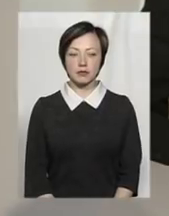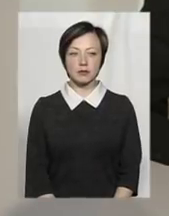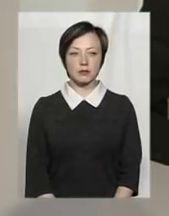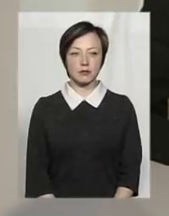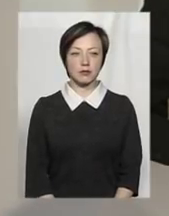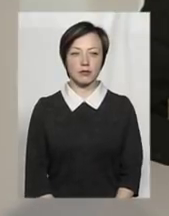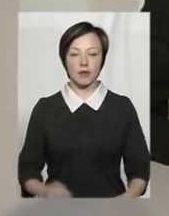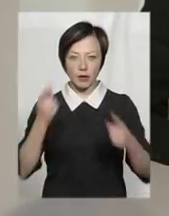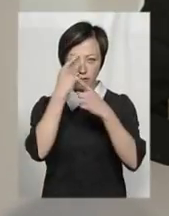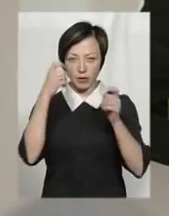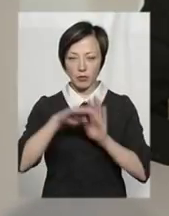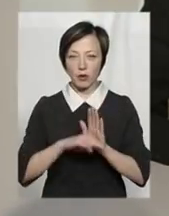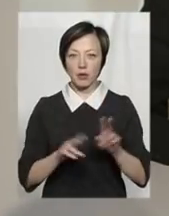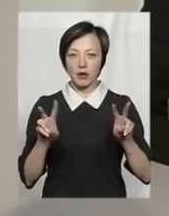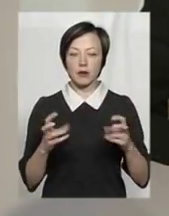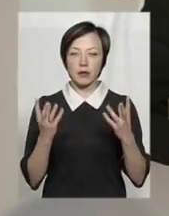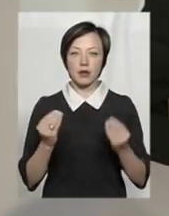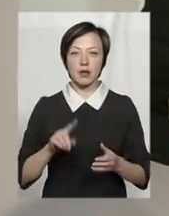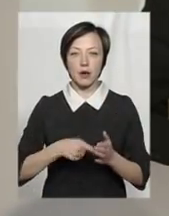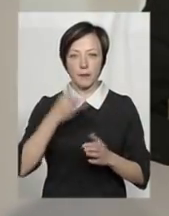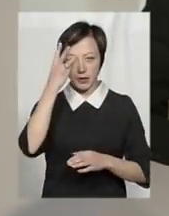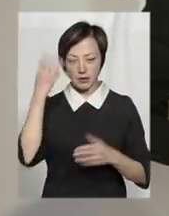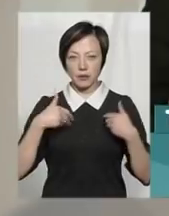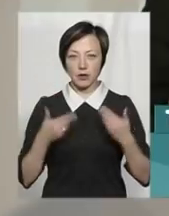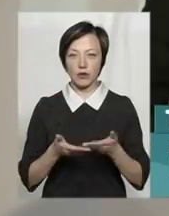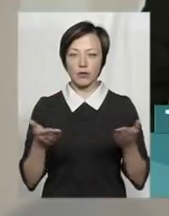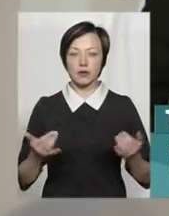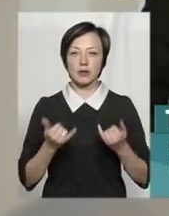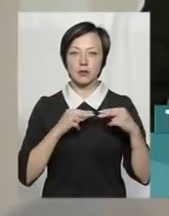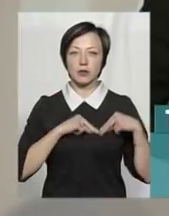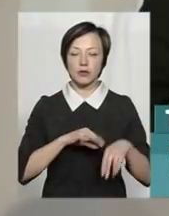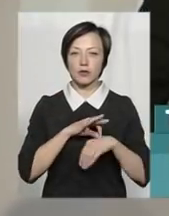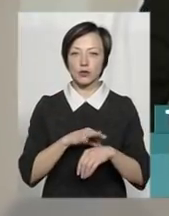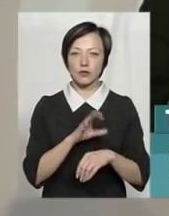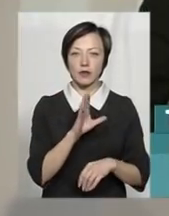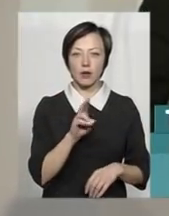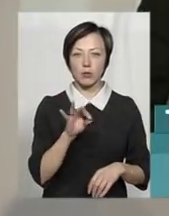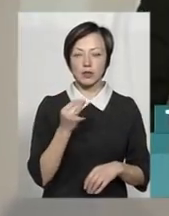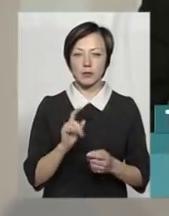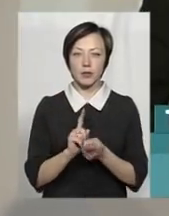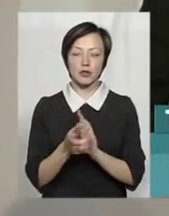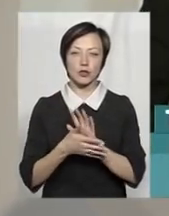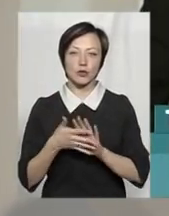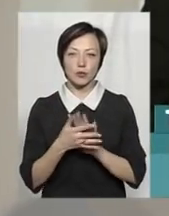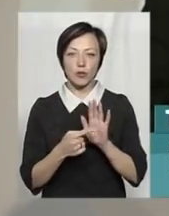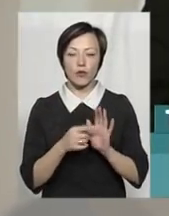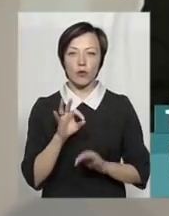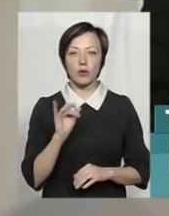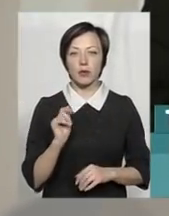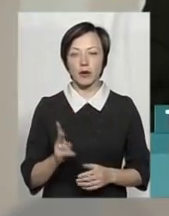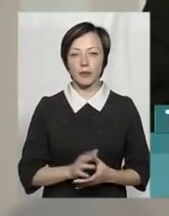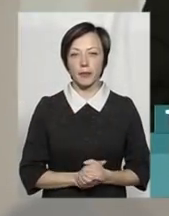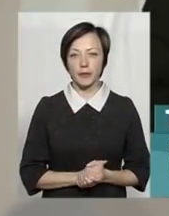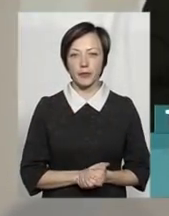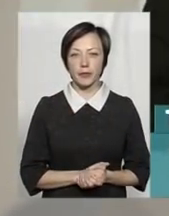В ефірі програма «Тема дня» Хмельницький. Вітаю вас у студії ведучий Віталій Постемський та перекладач на жест в умову Ольга